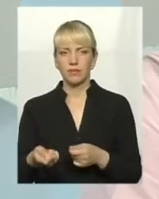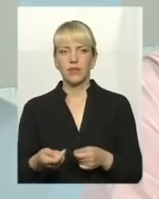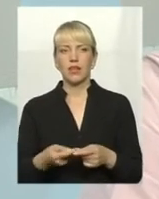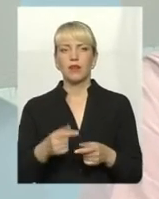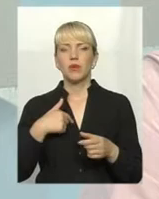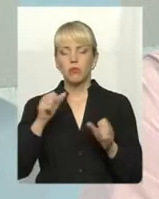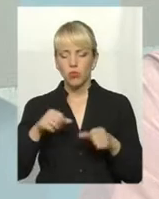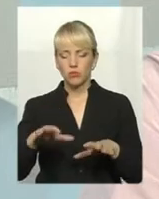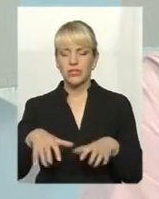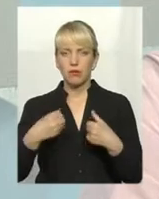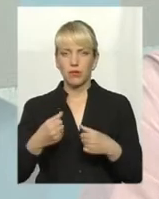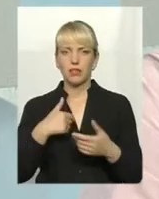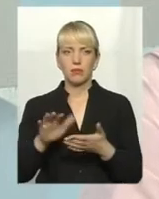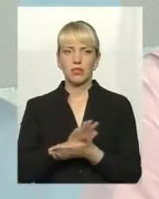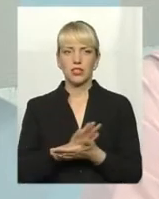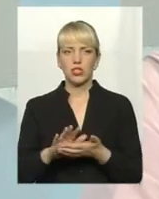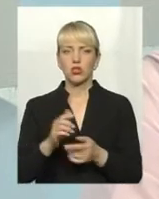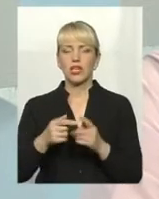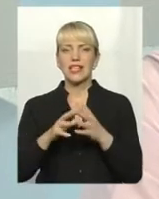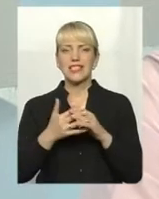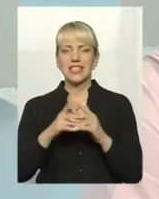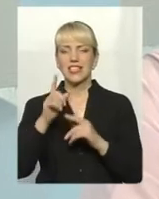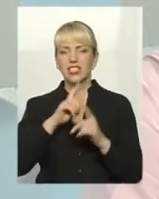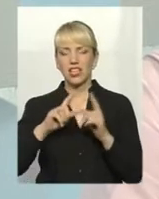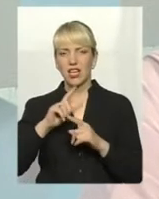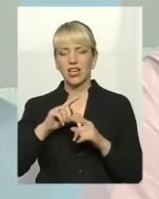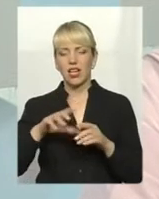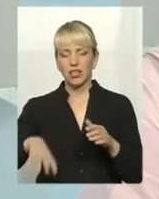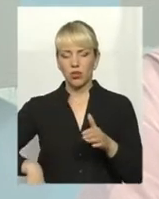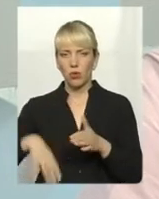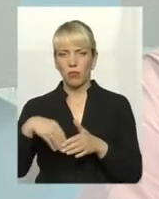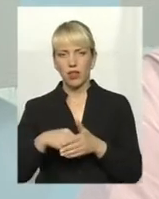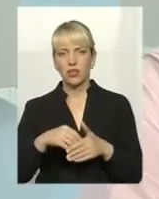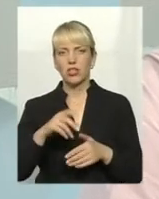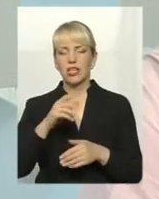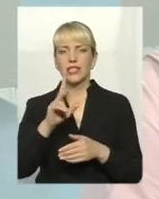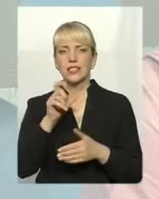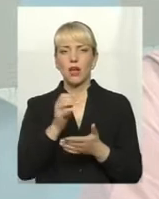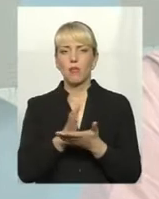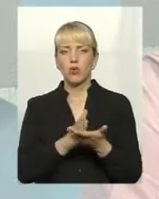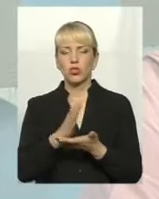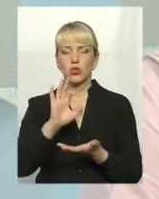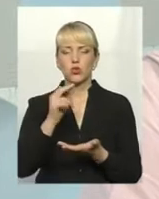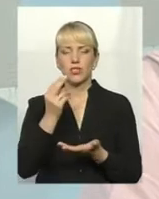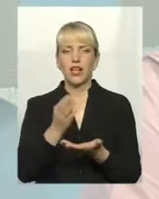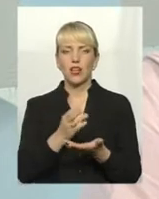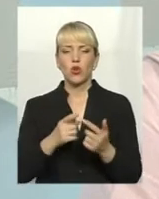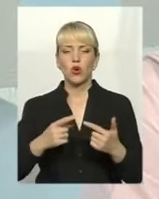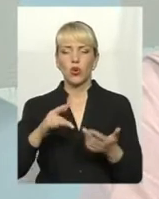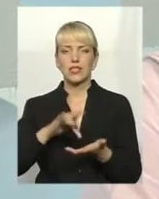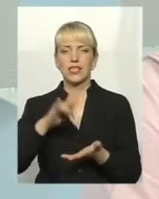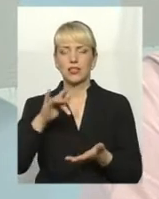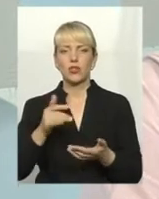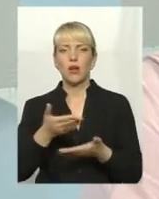безкоштовно, ми платимо, це Лишна Рада оплачує за послуги соціального центру по опловленню пенсіонерів. Ми